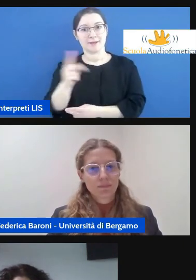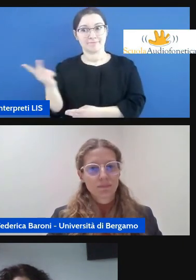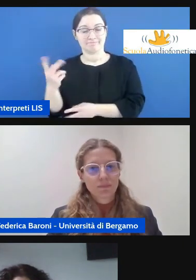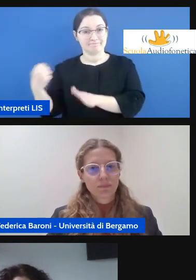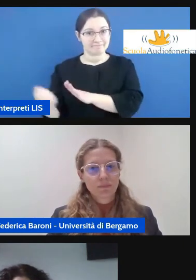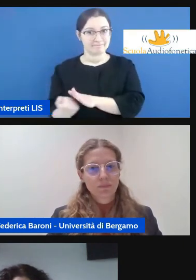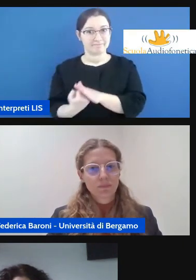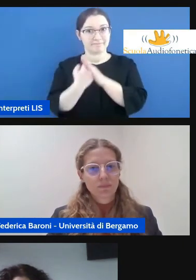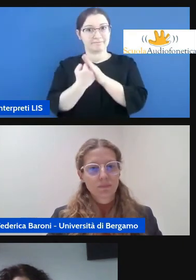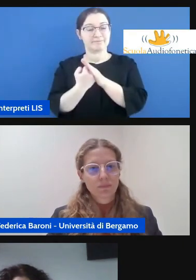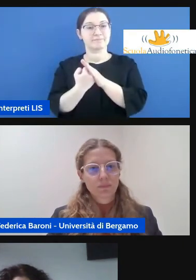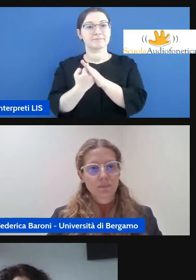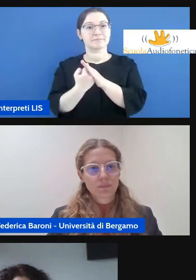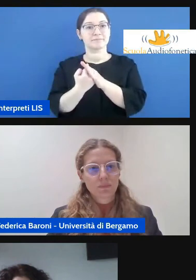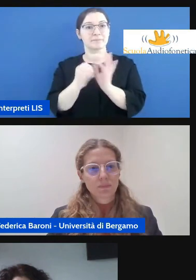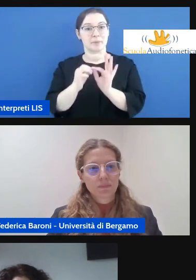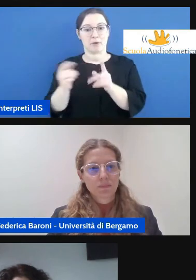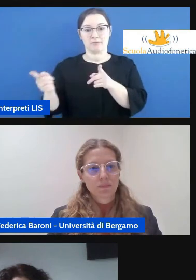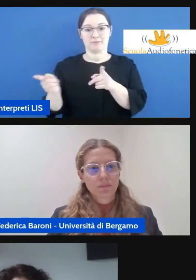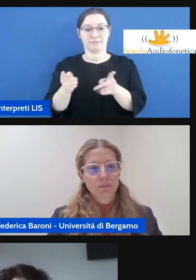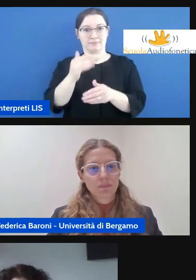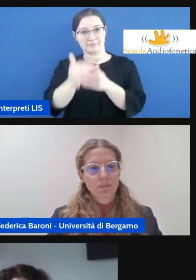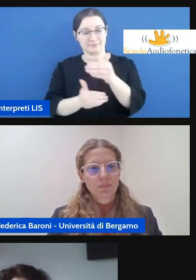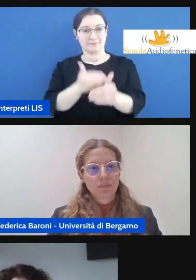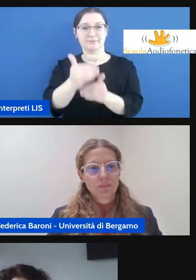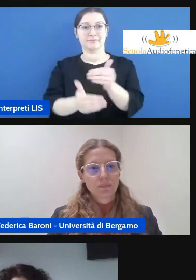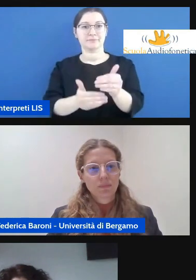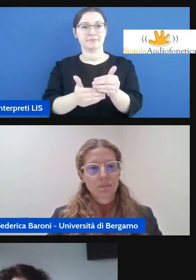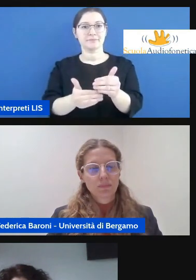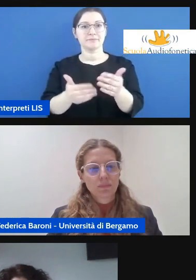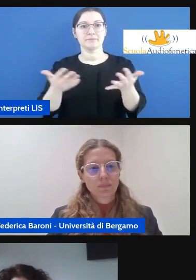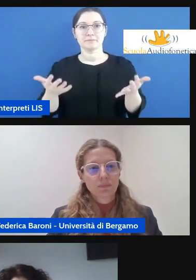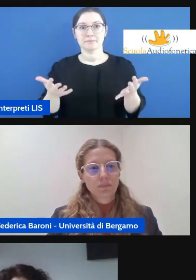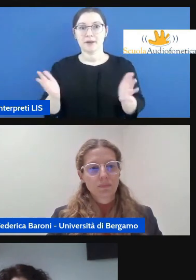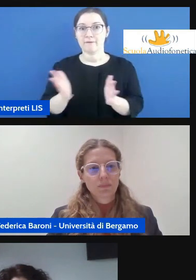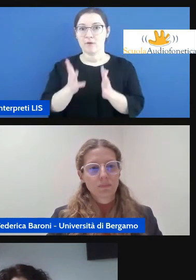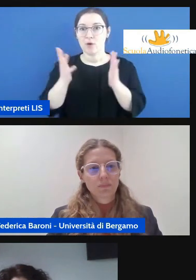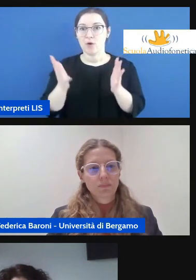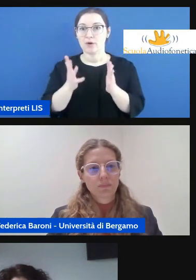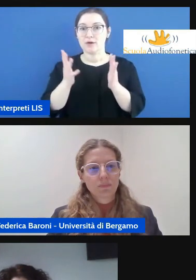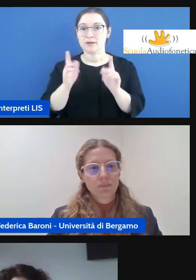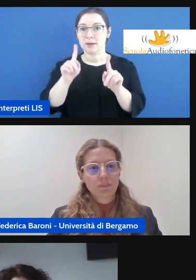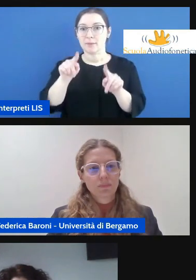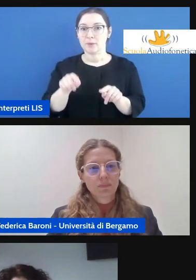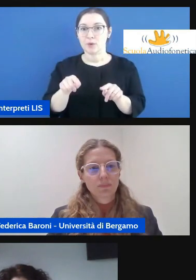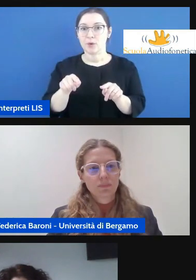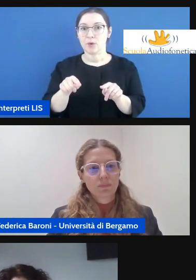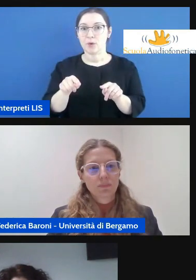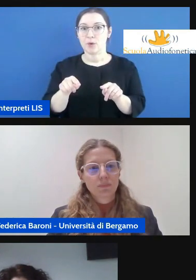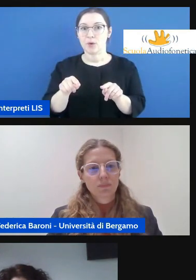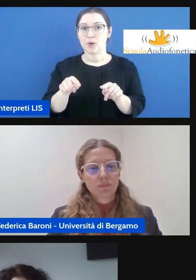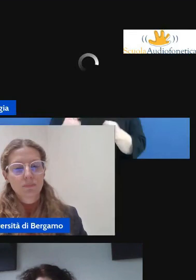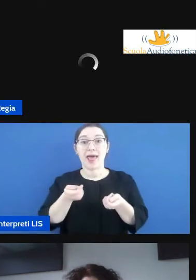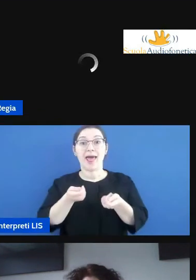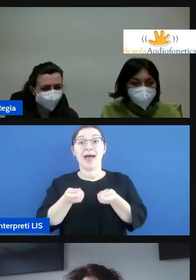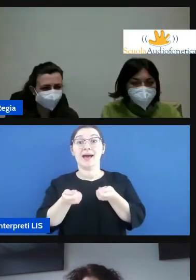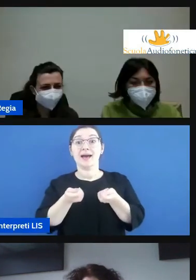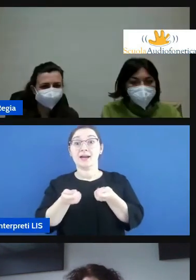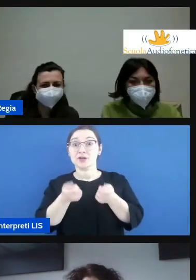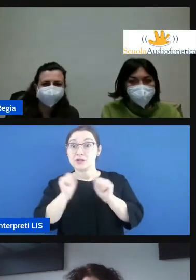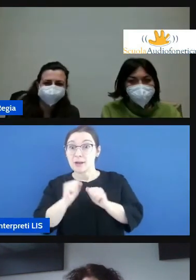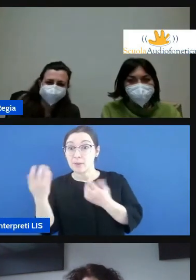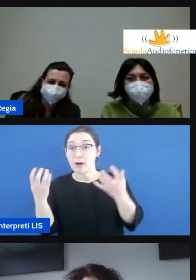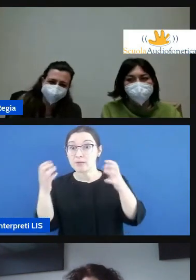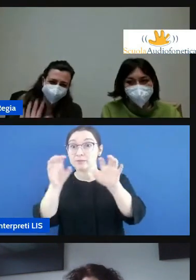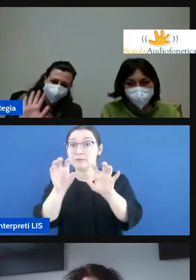in questo e forse anche le nostre registe si possono inserire così da